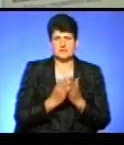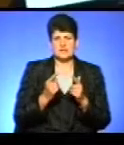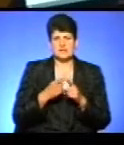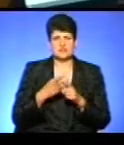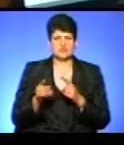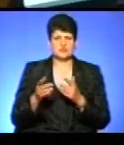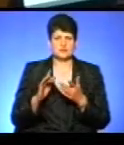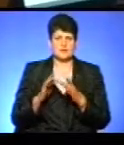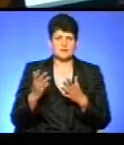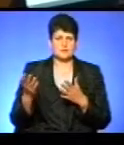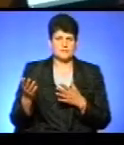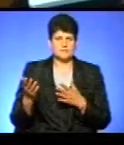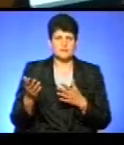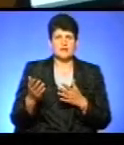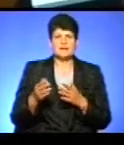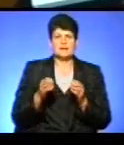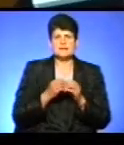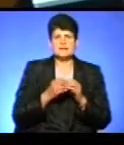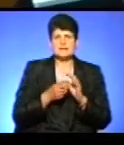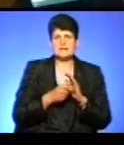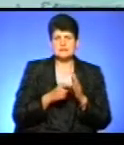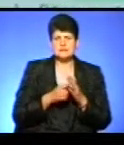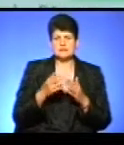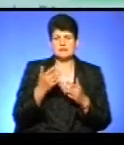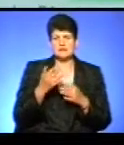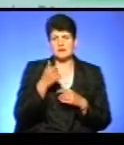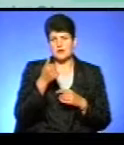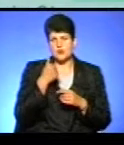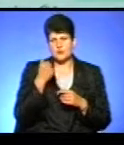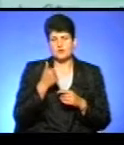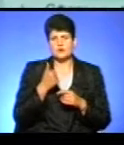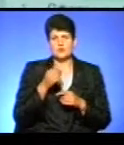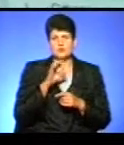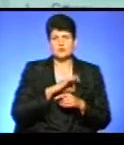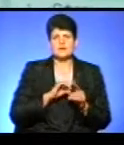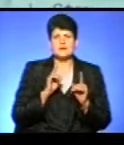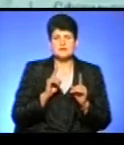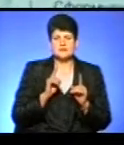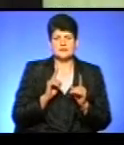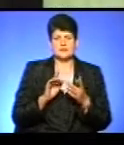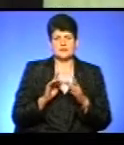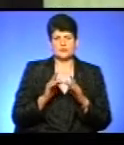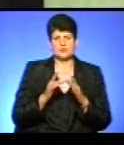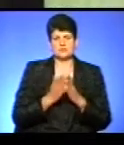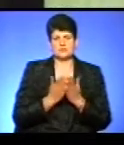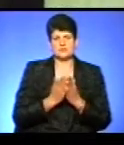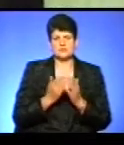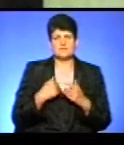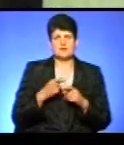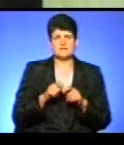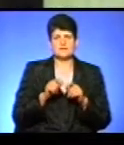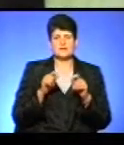варіант. Десятикласниця Ірина Бобровська кілька років поспіль користується винятково електронними шкільними книжками. Ми відкрили